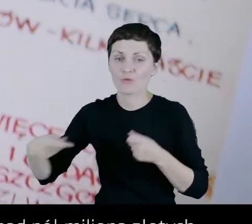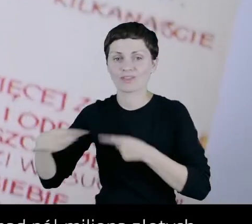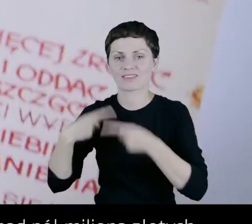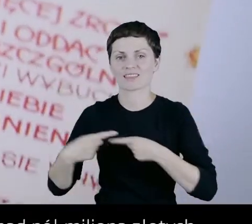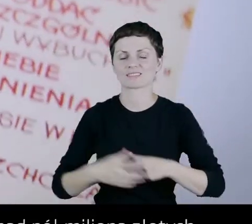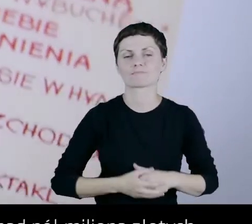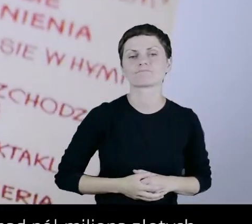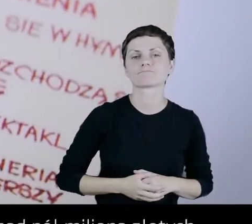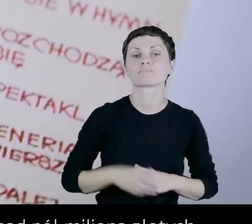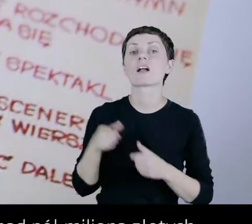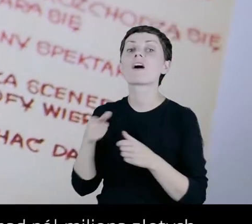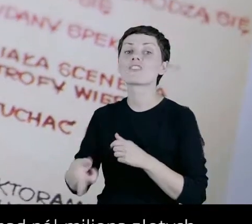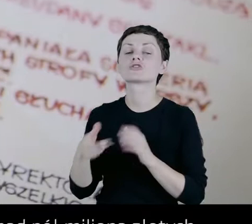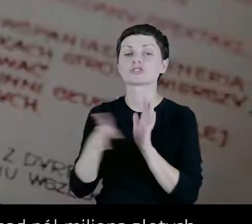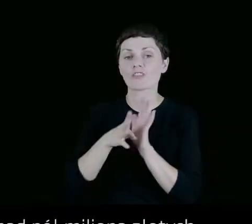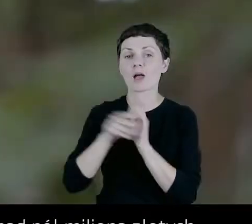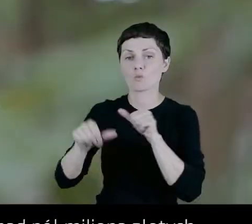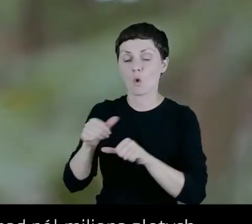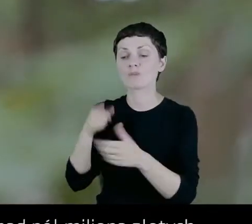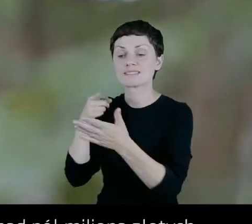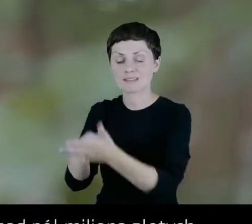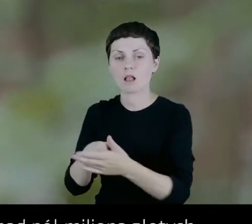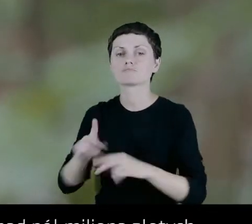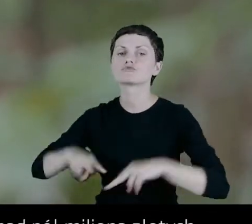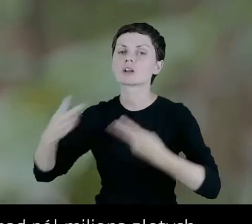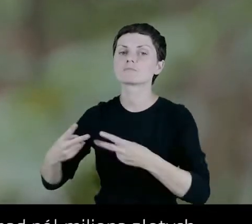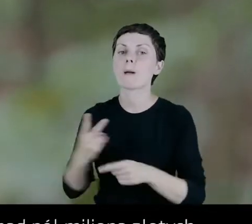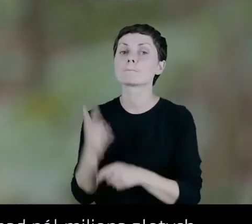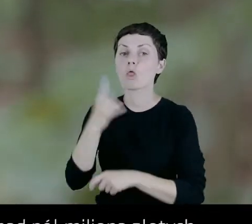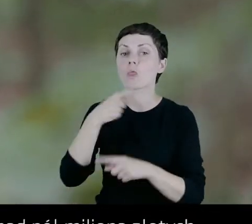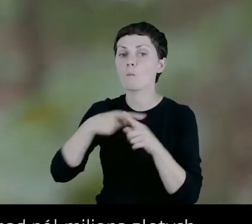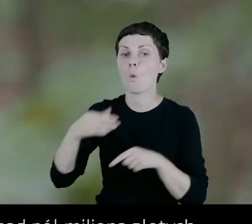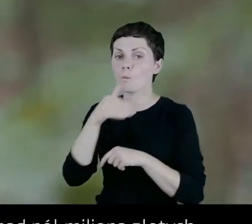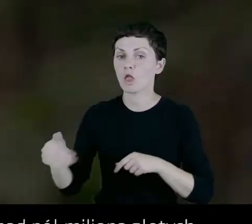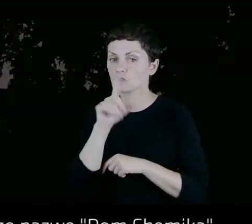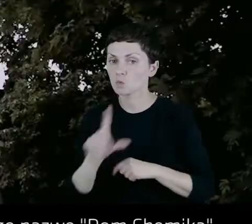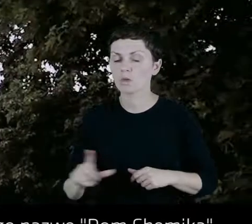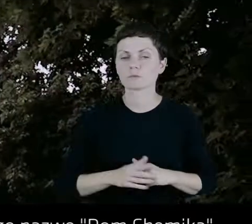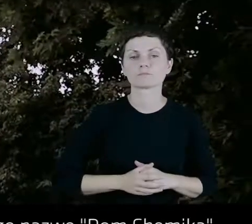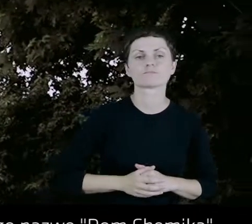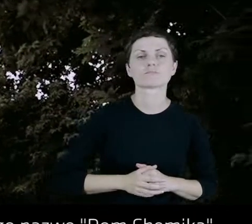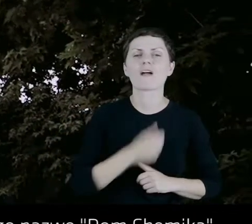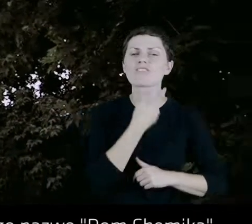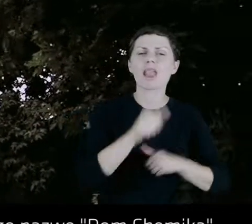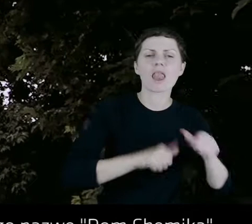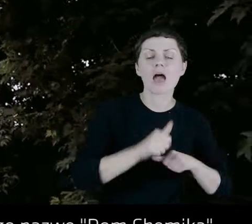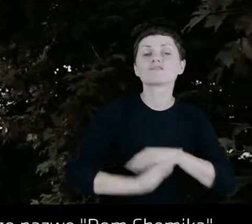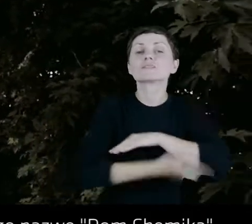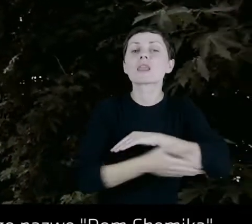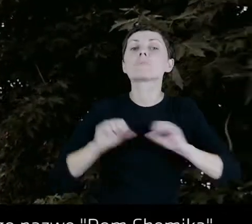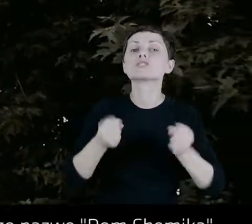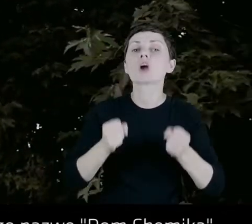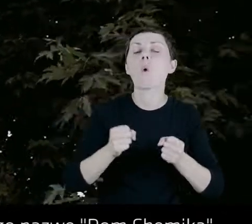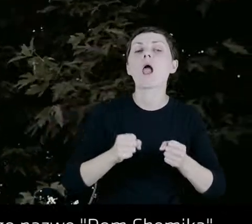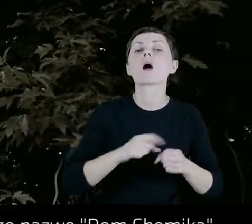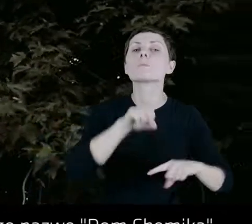tradycje. Na ten cel w 2019 roku przeznaczyliśmy ponad pół miliona złotych. Od lat wspieramy działalność